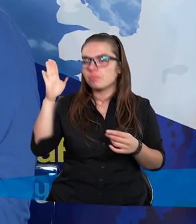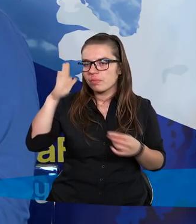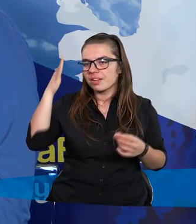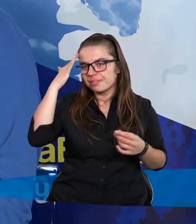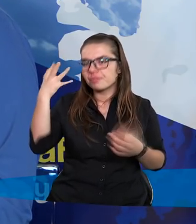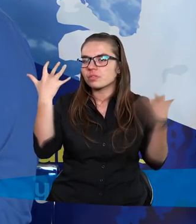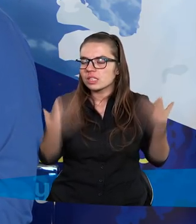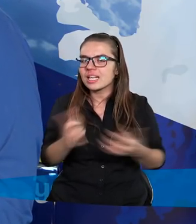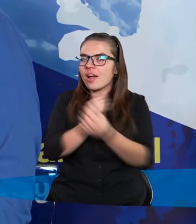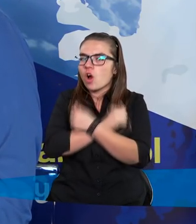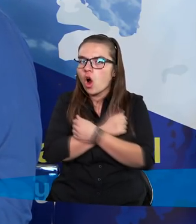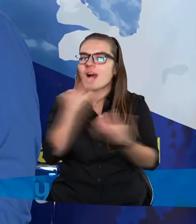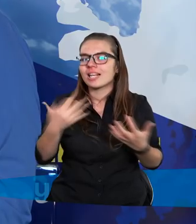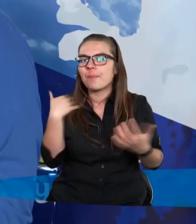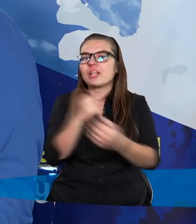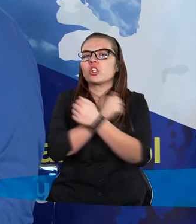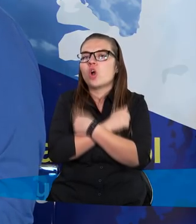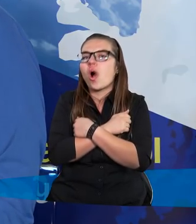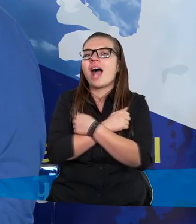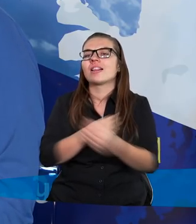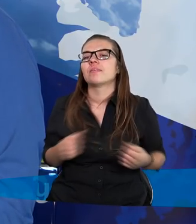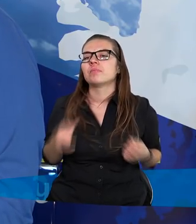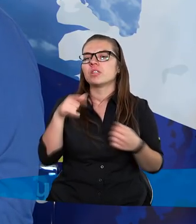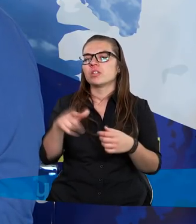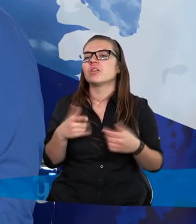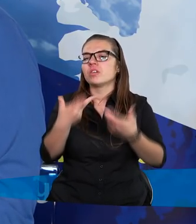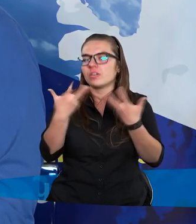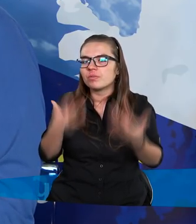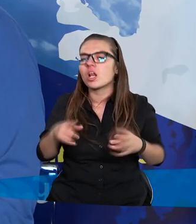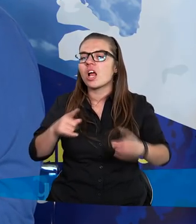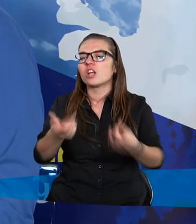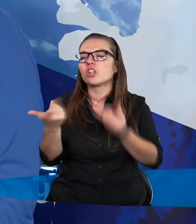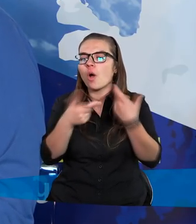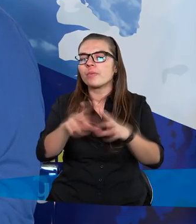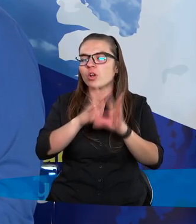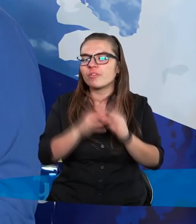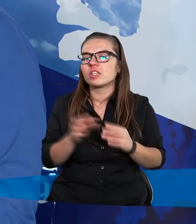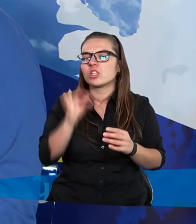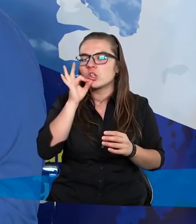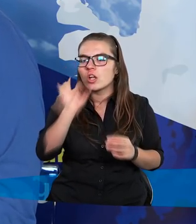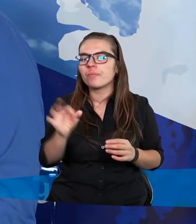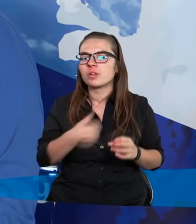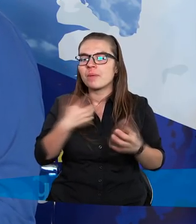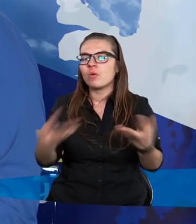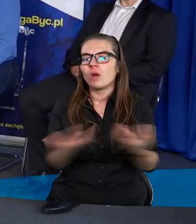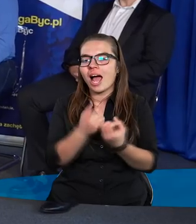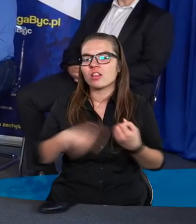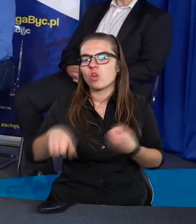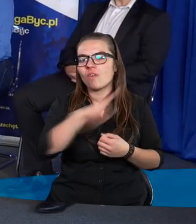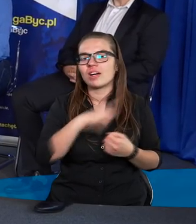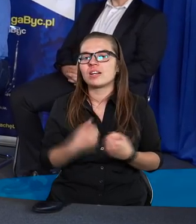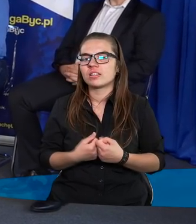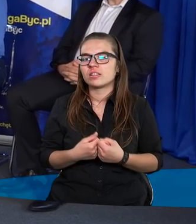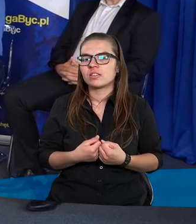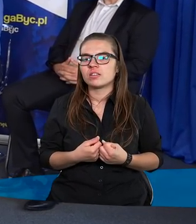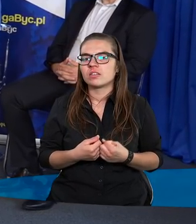bo chcę kochać i chcę być kochany. A kiedy się zbuntują, zrobię wszystko, żeby ich uratować. Zgadzacie się?